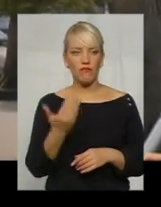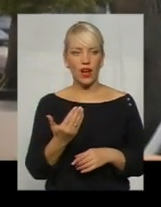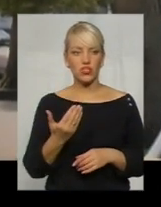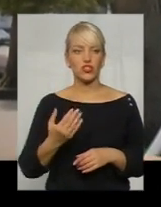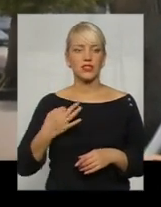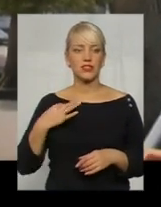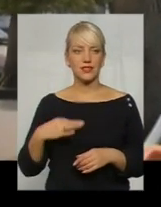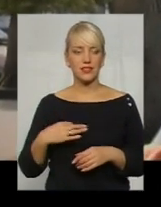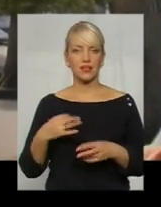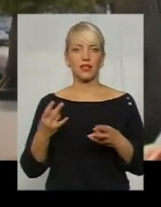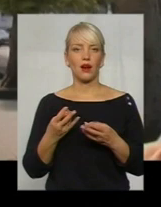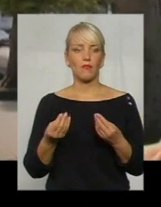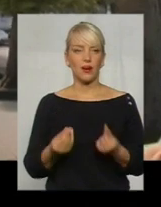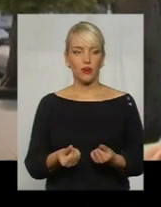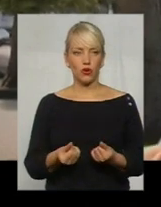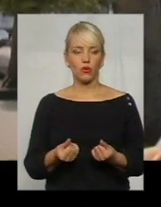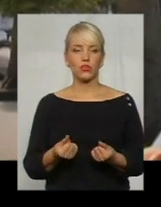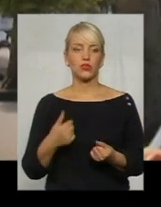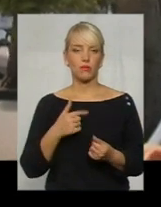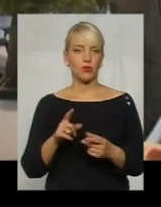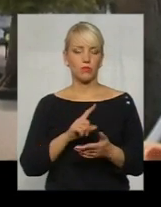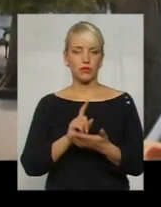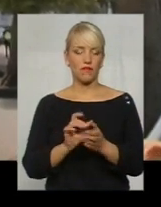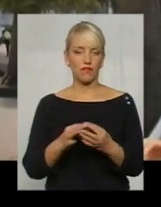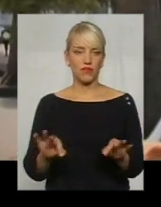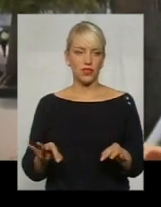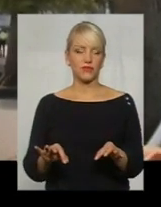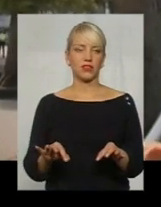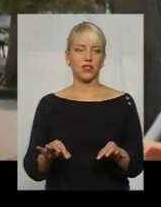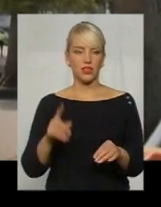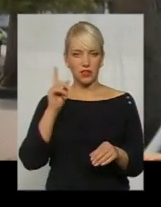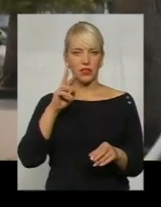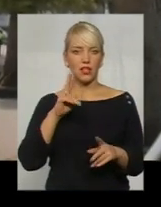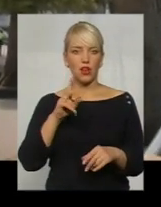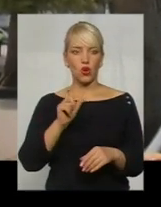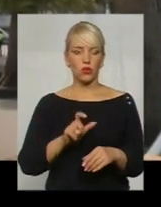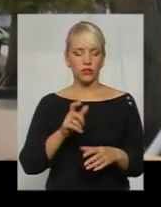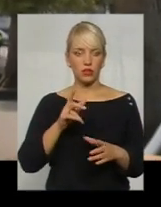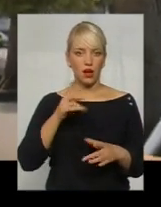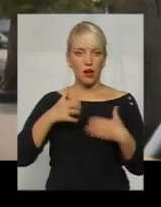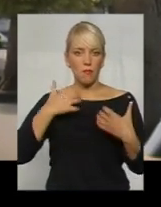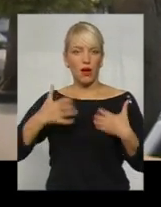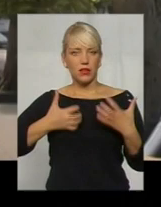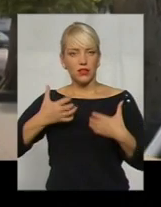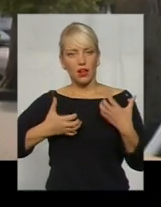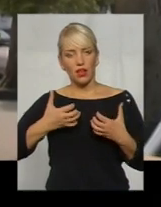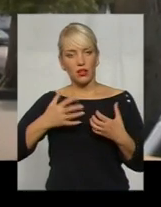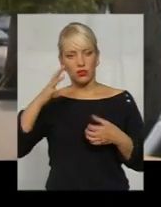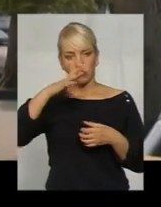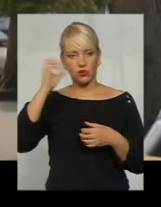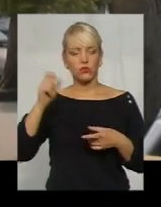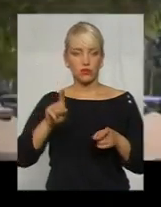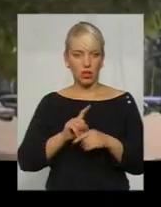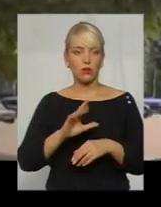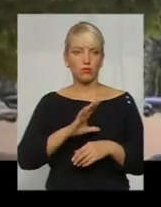треба гроші, тоді ми його визволимо десь там звідки, знаєте, як людина там в паніці серед ночі. Тому так